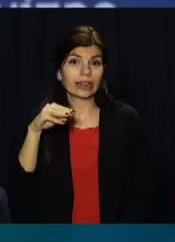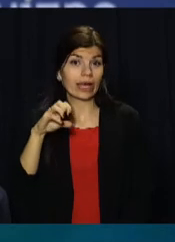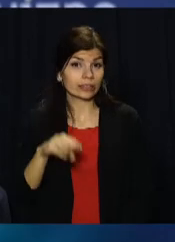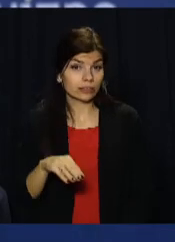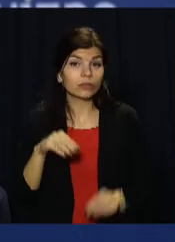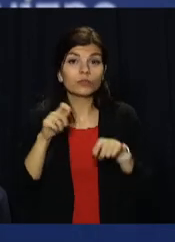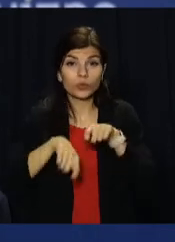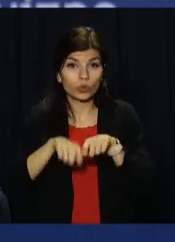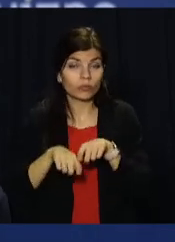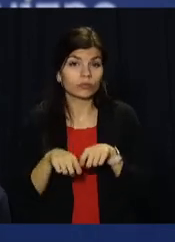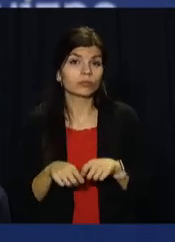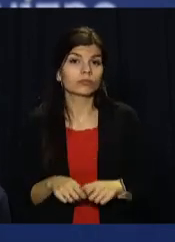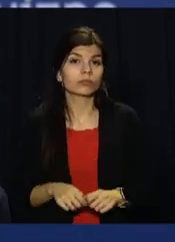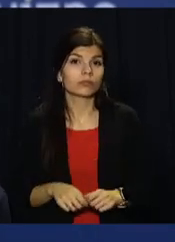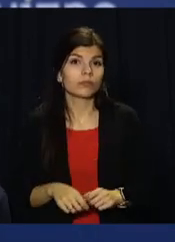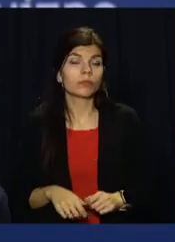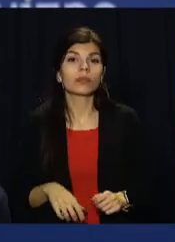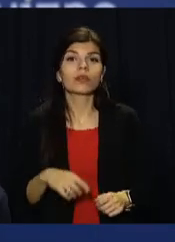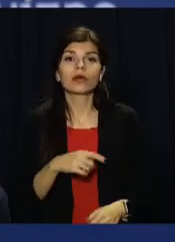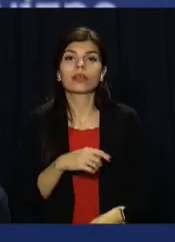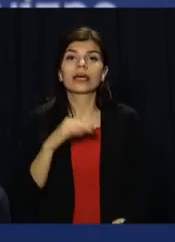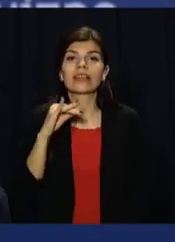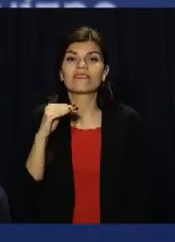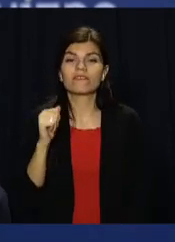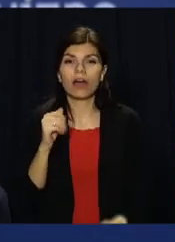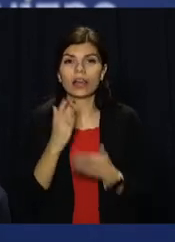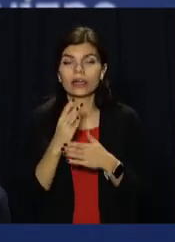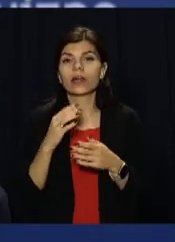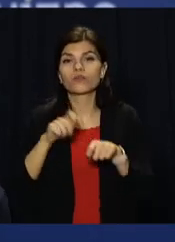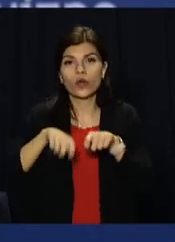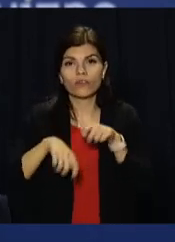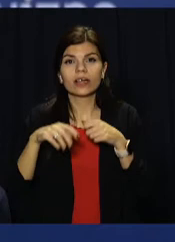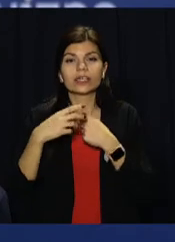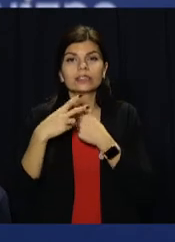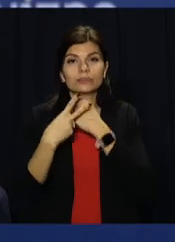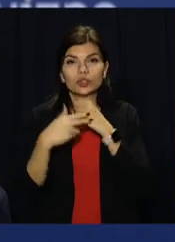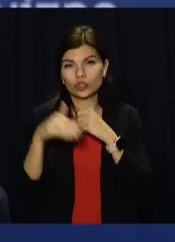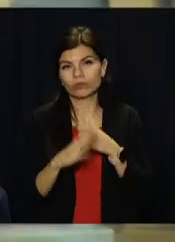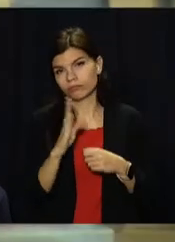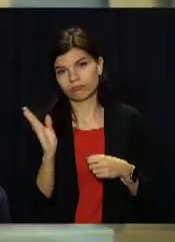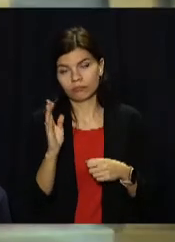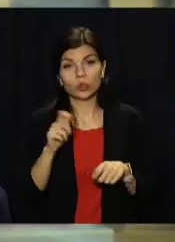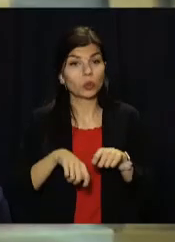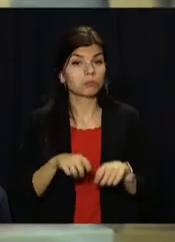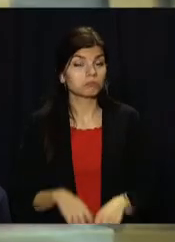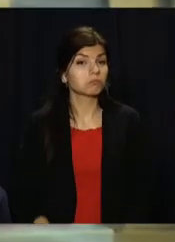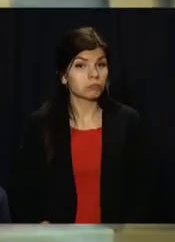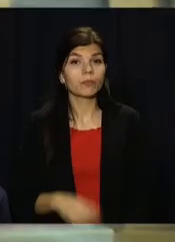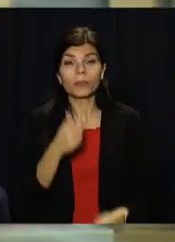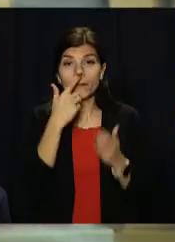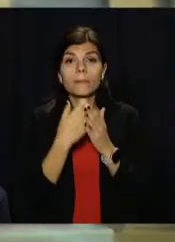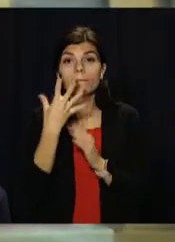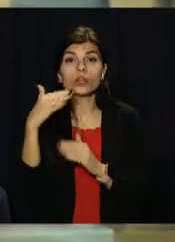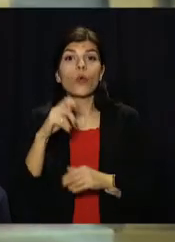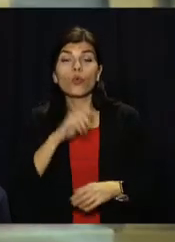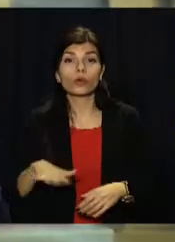81 пацієнта. Методом ІФА виконано 17 тисяч 430 досліджень. Понад 15 тисяч